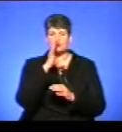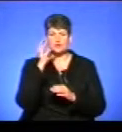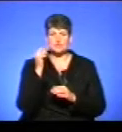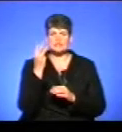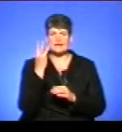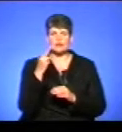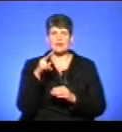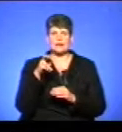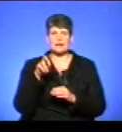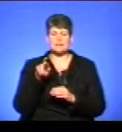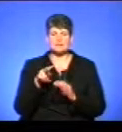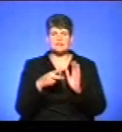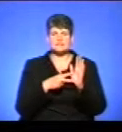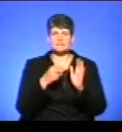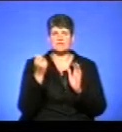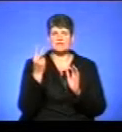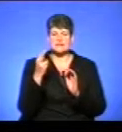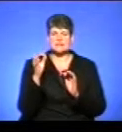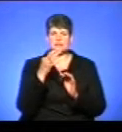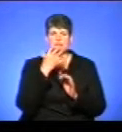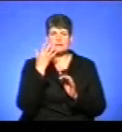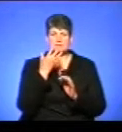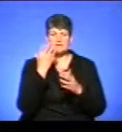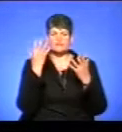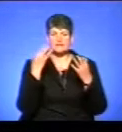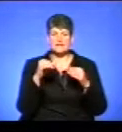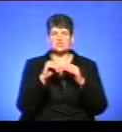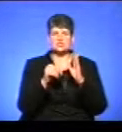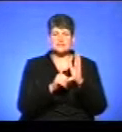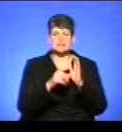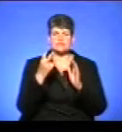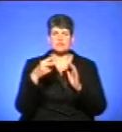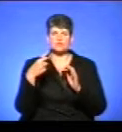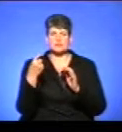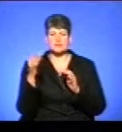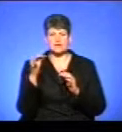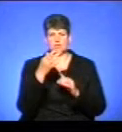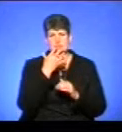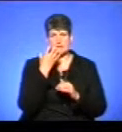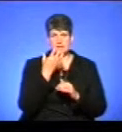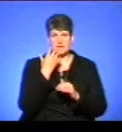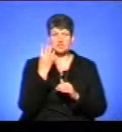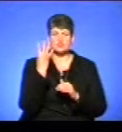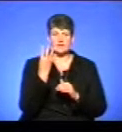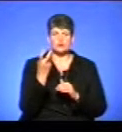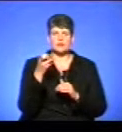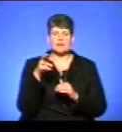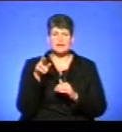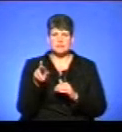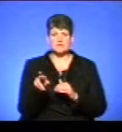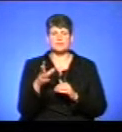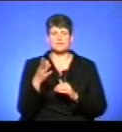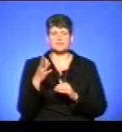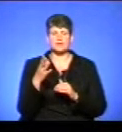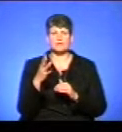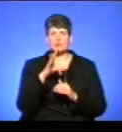липня 7-12 градусів тепла, в день 16-21 градус тепла. Четвертого липня нічні